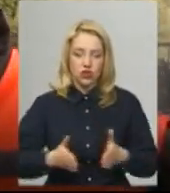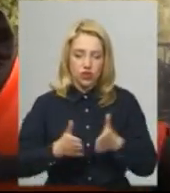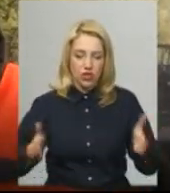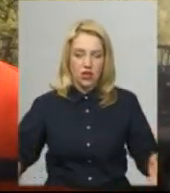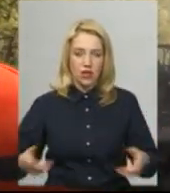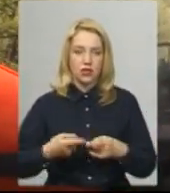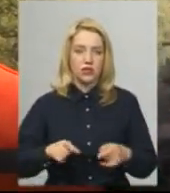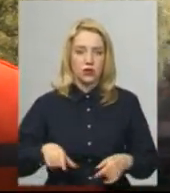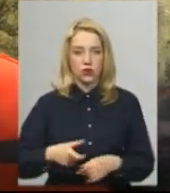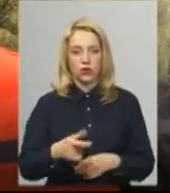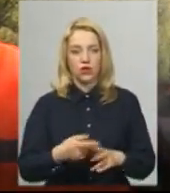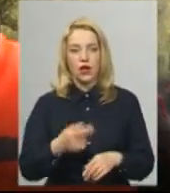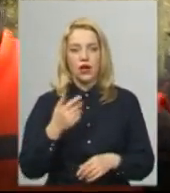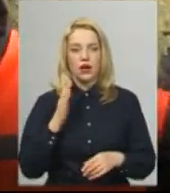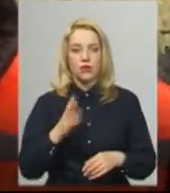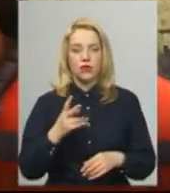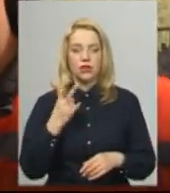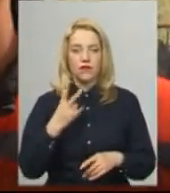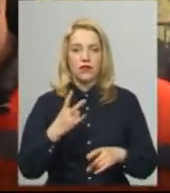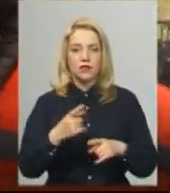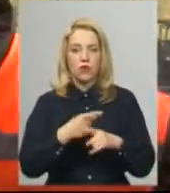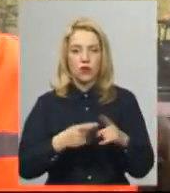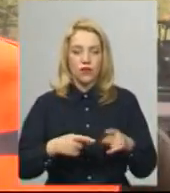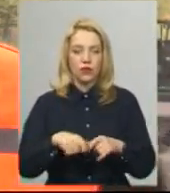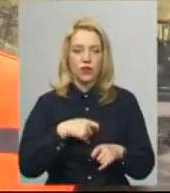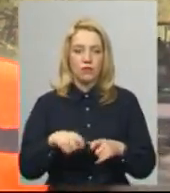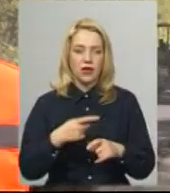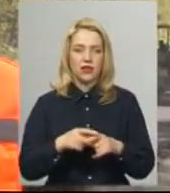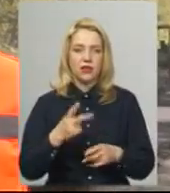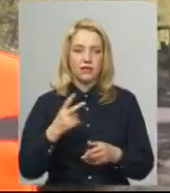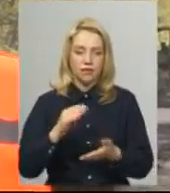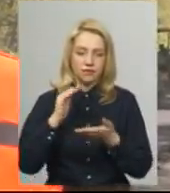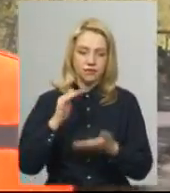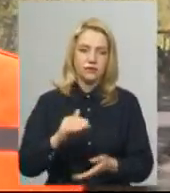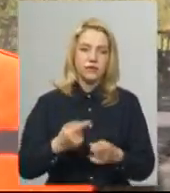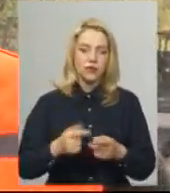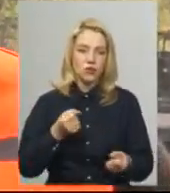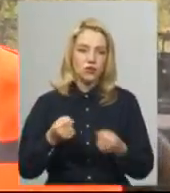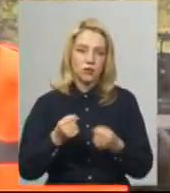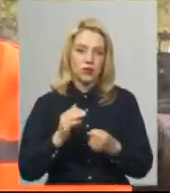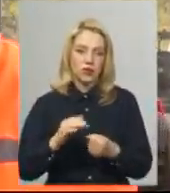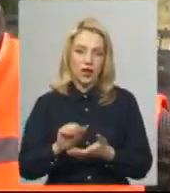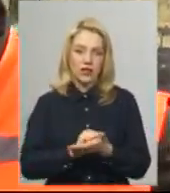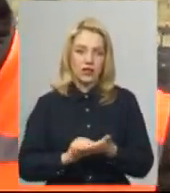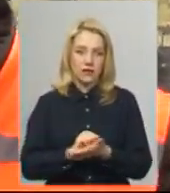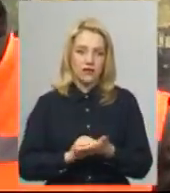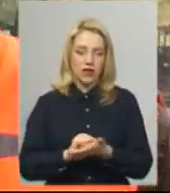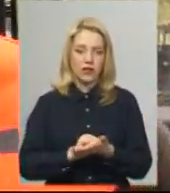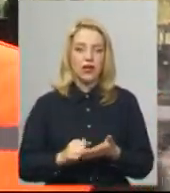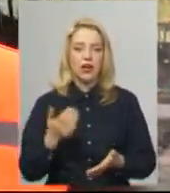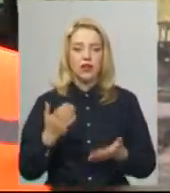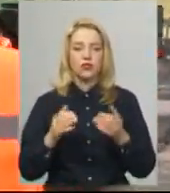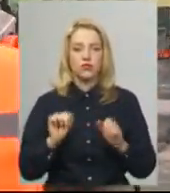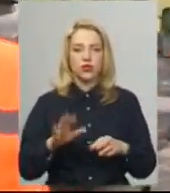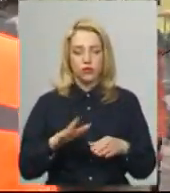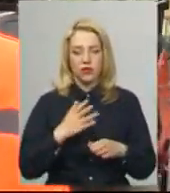кожну сторону, але ще буде два з половиною метри в асфальті. Це як узбіччя укріплене асфальтом. Тобто якщо буде тихохідний транспорт їхати, то можна буде